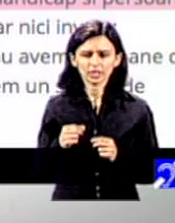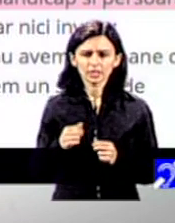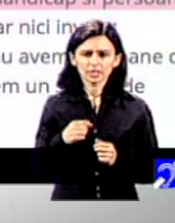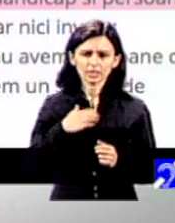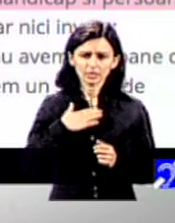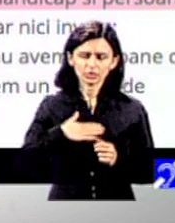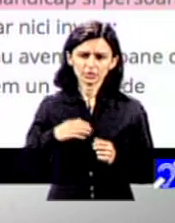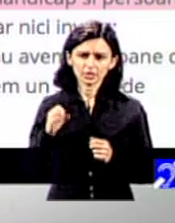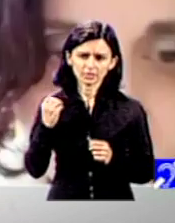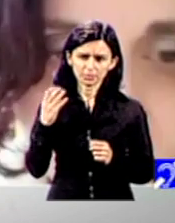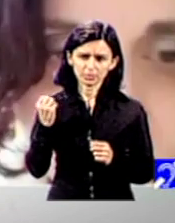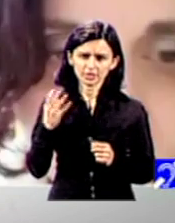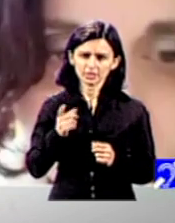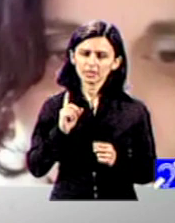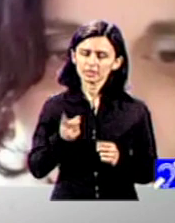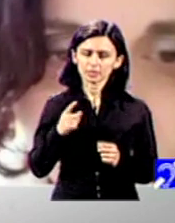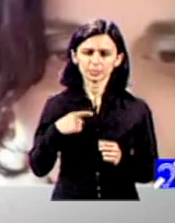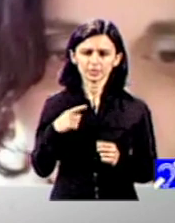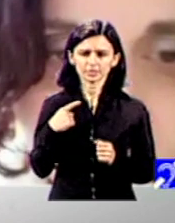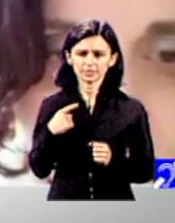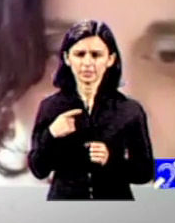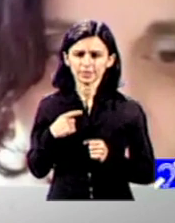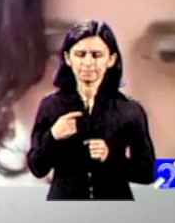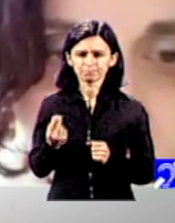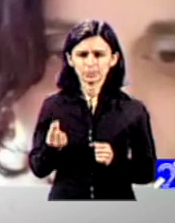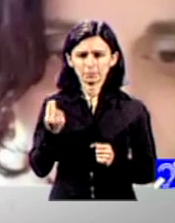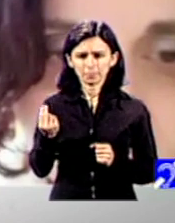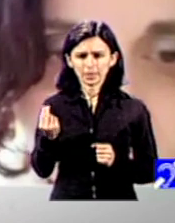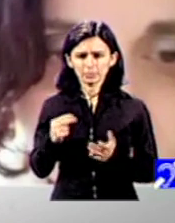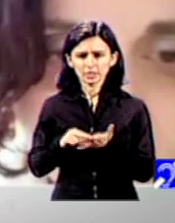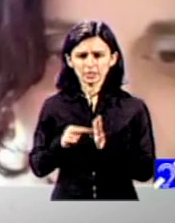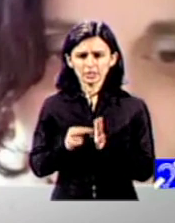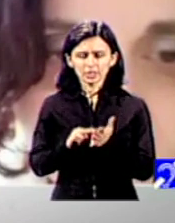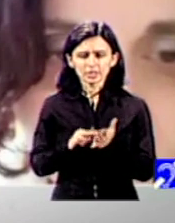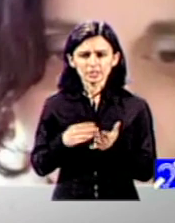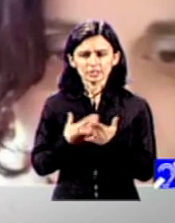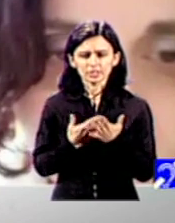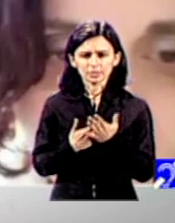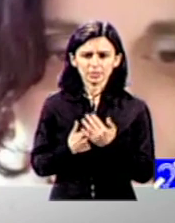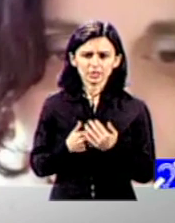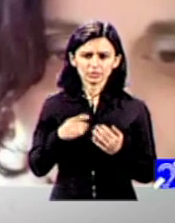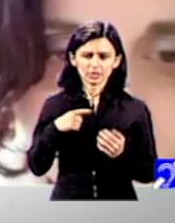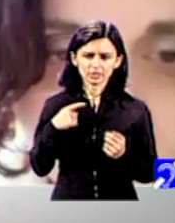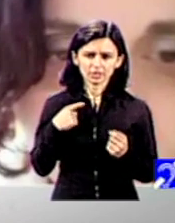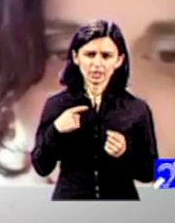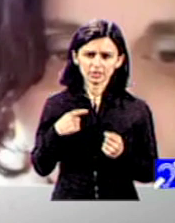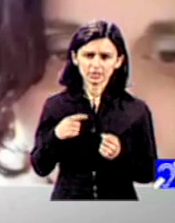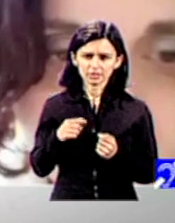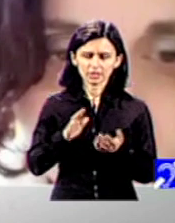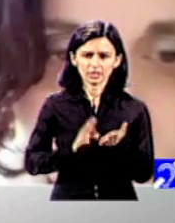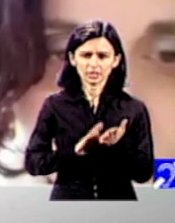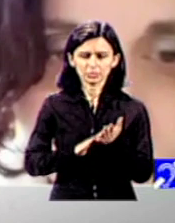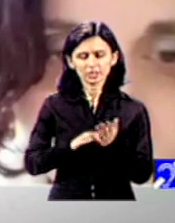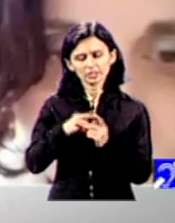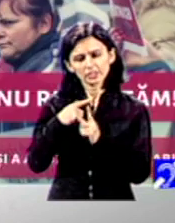politică ar trebui să fie mult mai bine așezată, astfel încât să existe, practic, niște motivații